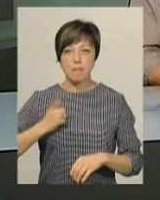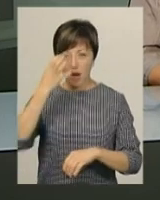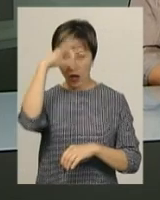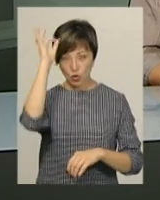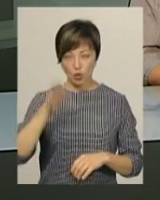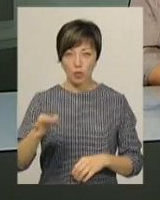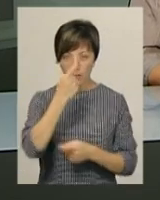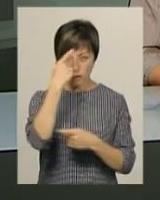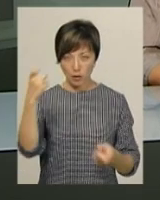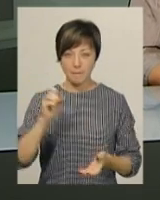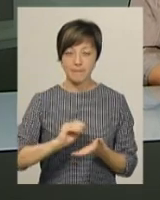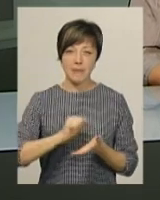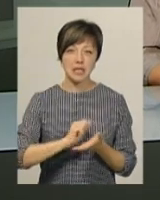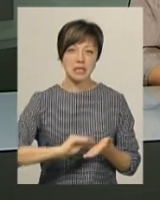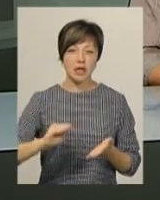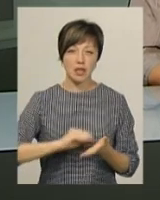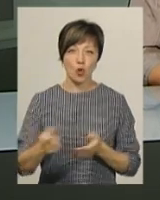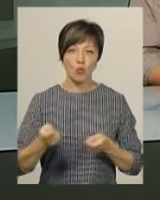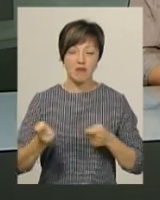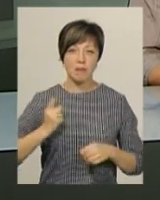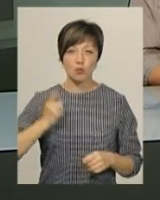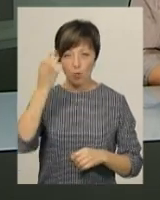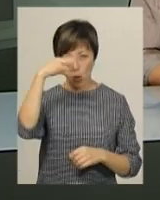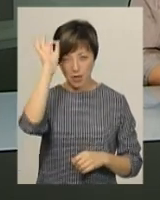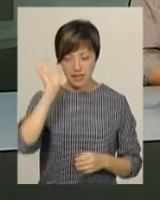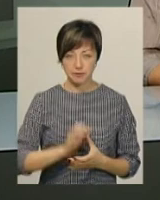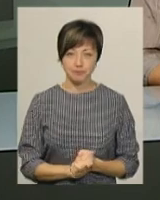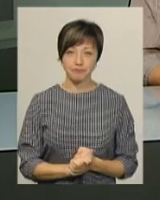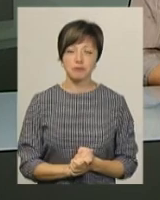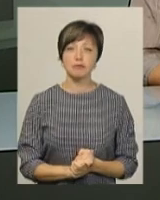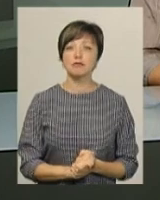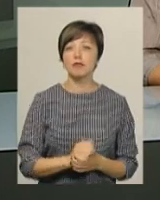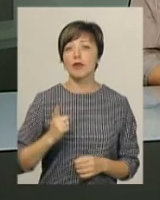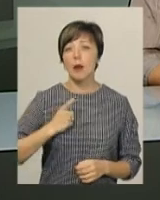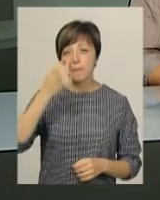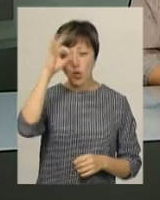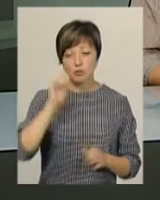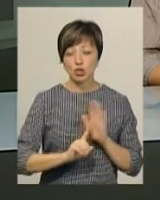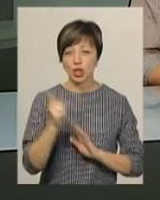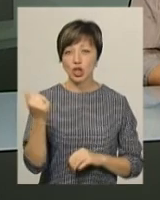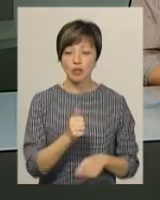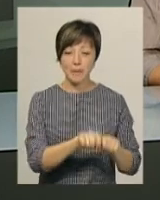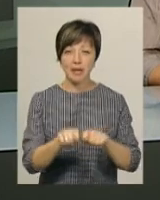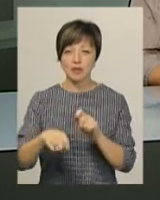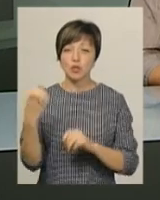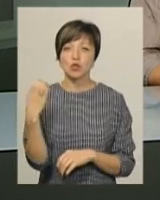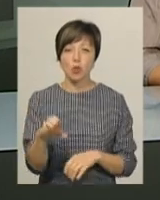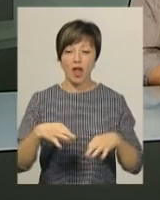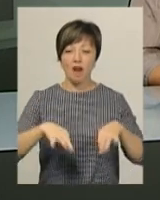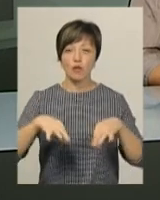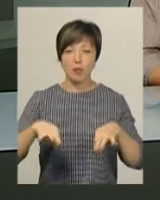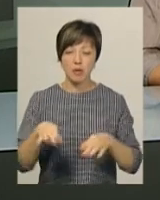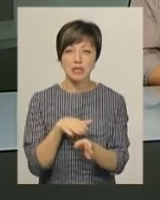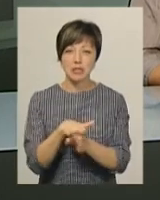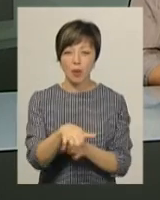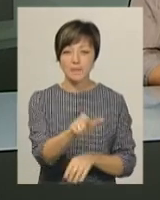повідомив прес-секретар управління патрульної поліції області Роман Мартинюк. Поліцейські від початку тижня перевірили понад сотні автомобілів, які